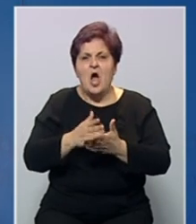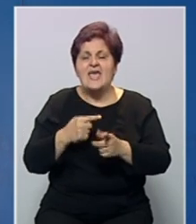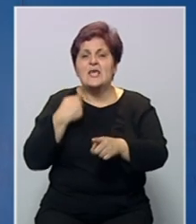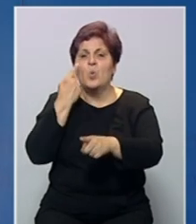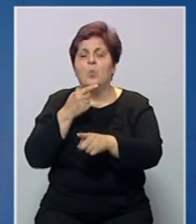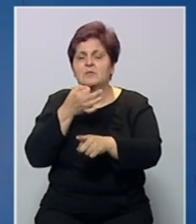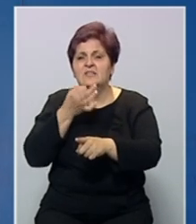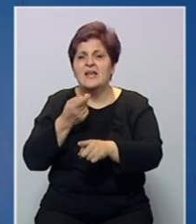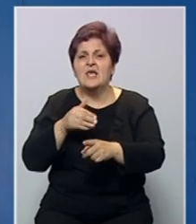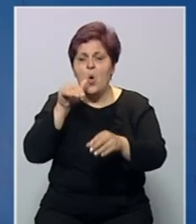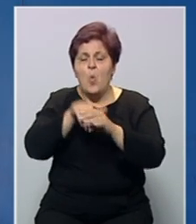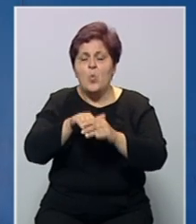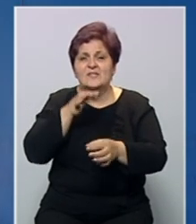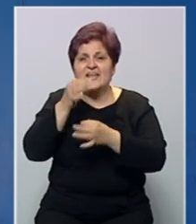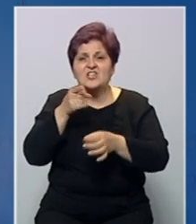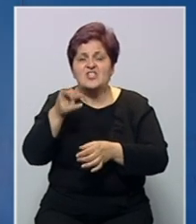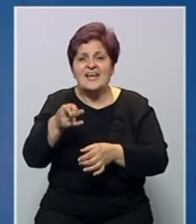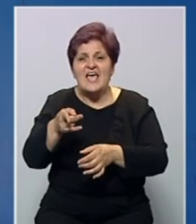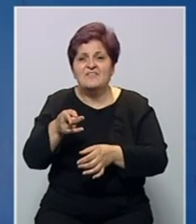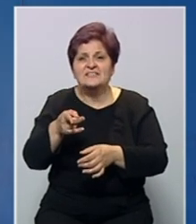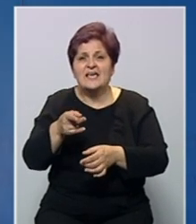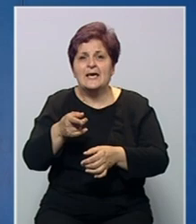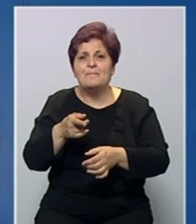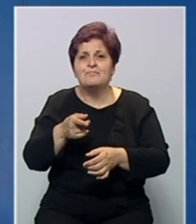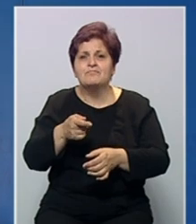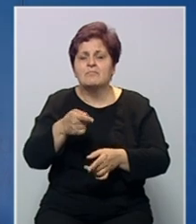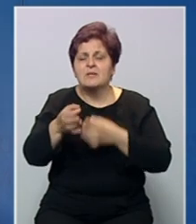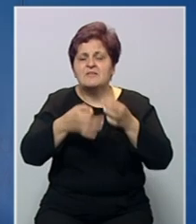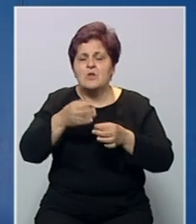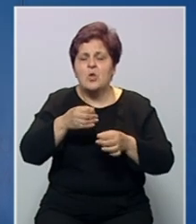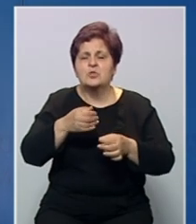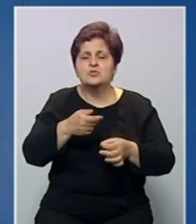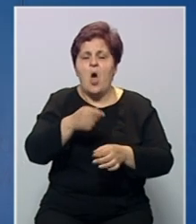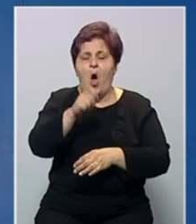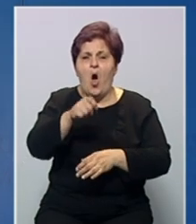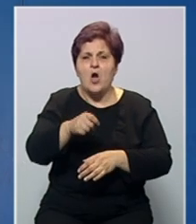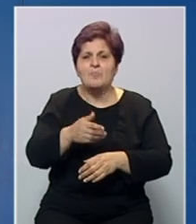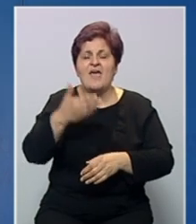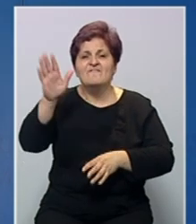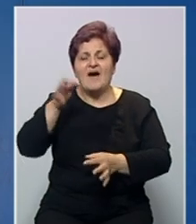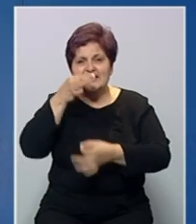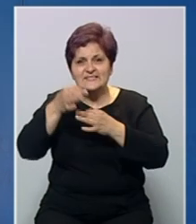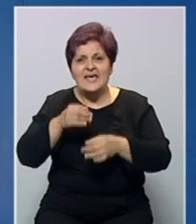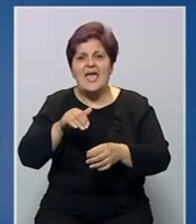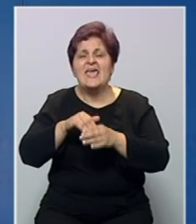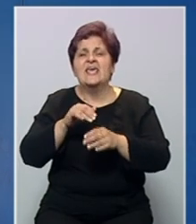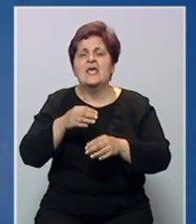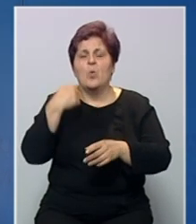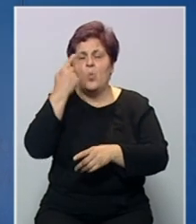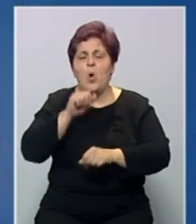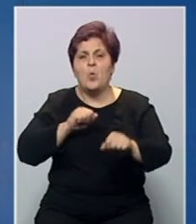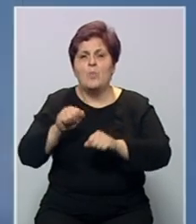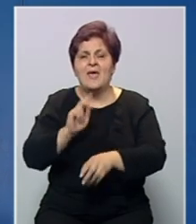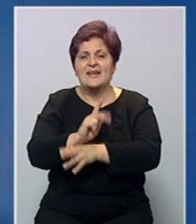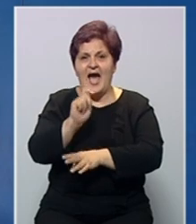ulogu interne revizije INE, revizijskog odbora, eksterne revizije te naravno ulogu i uprave i